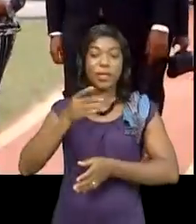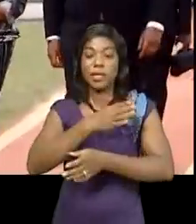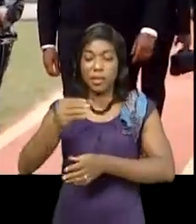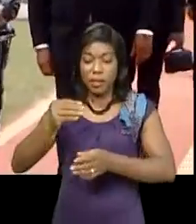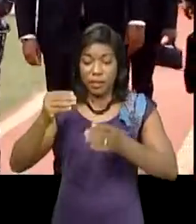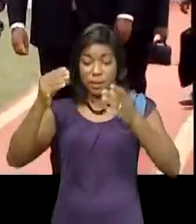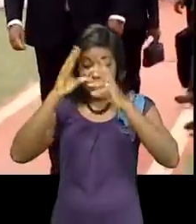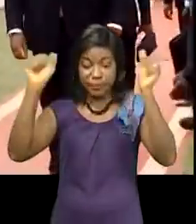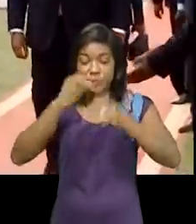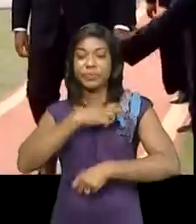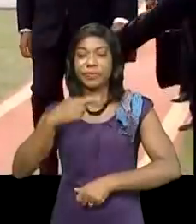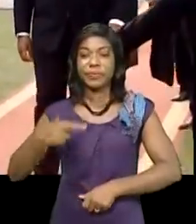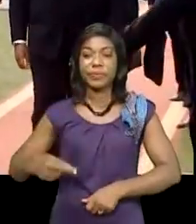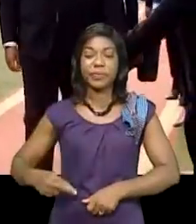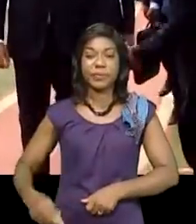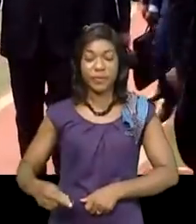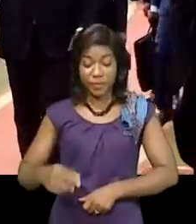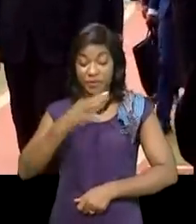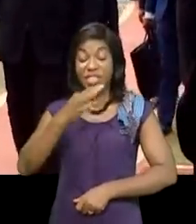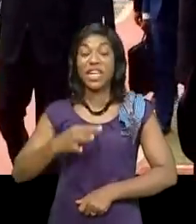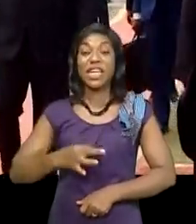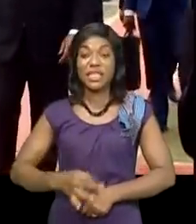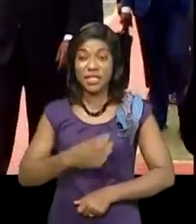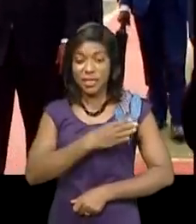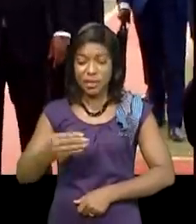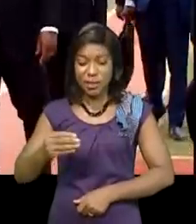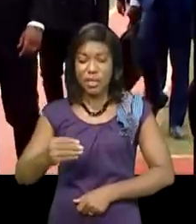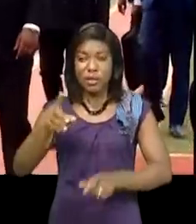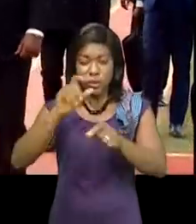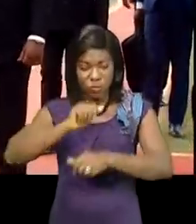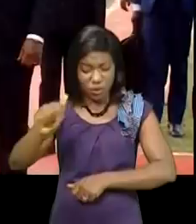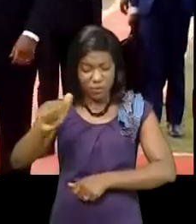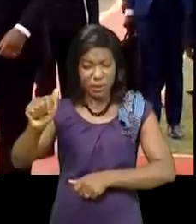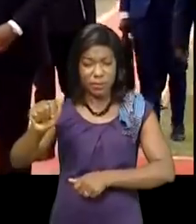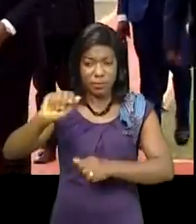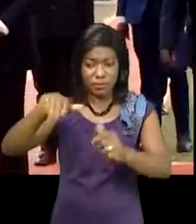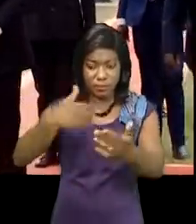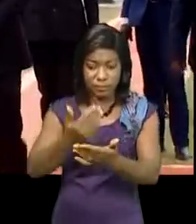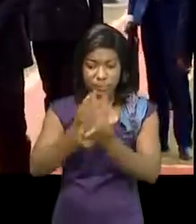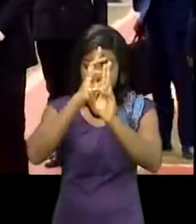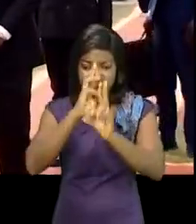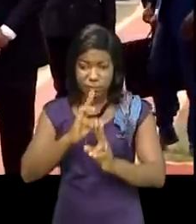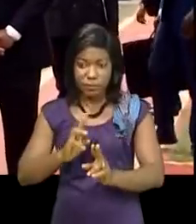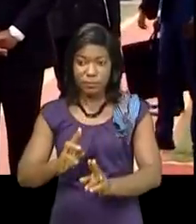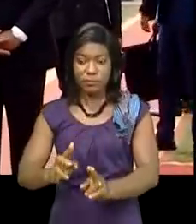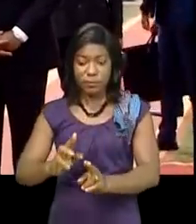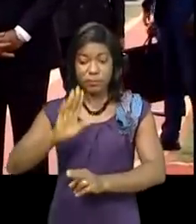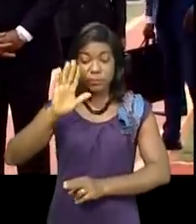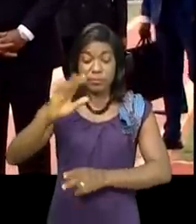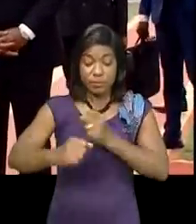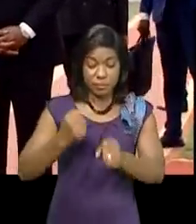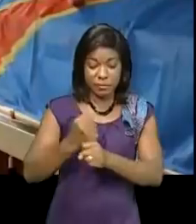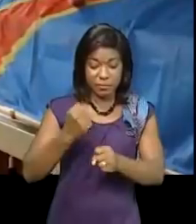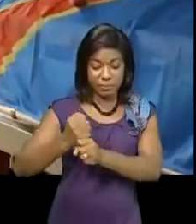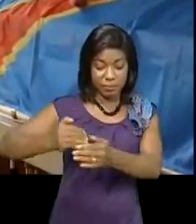président de la République Félix-Antoine Tshisekedi-Chulombo, est venu rendre personnellement le dernier hommage à l'un de ses proches